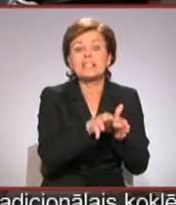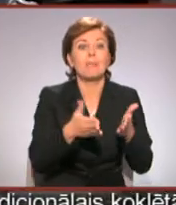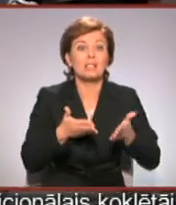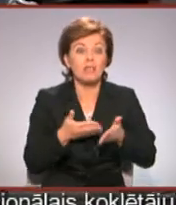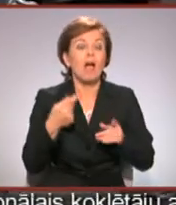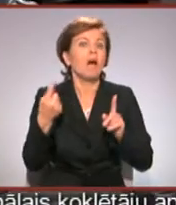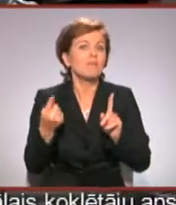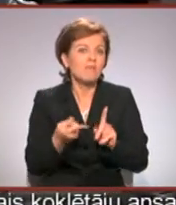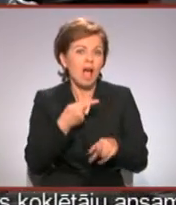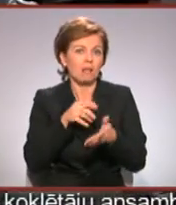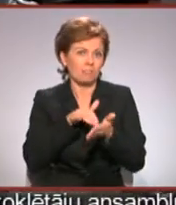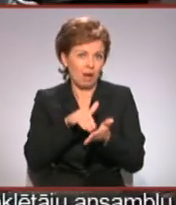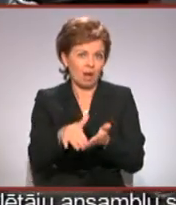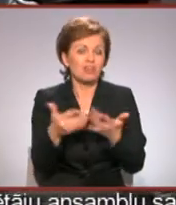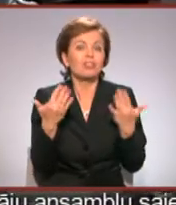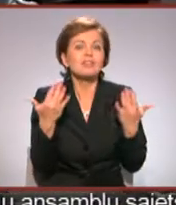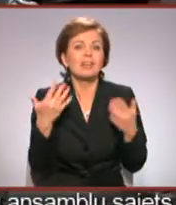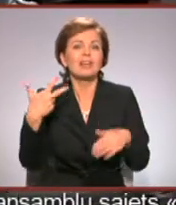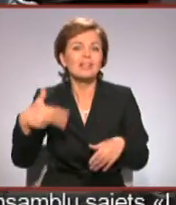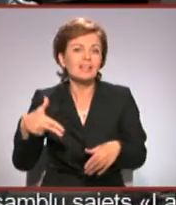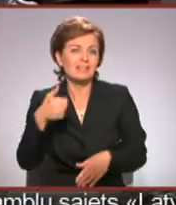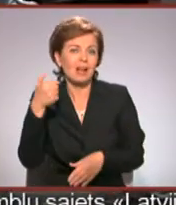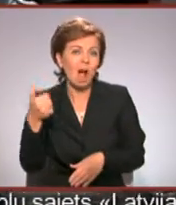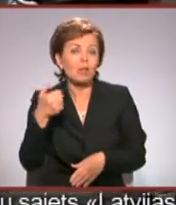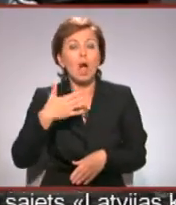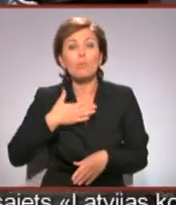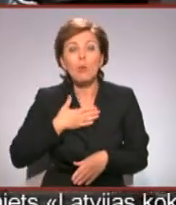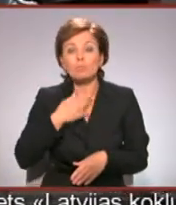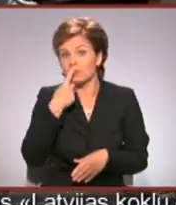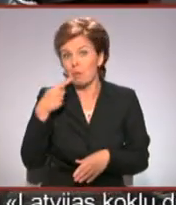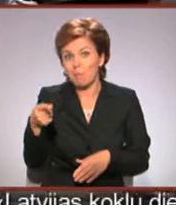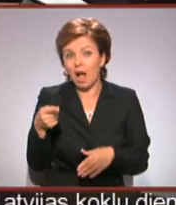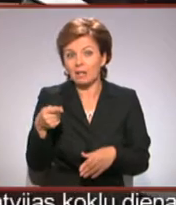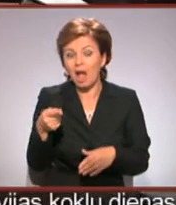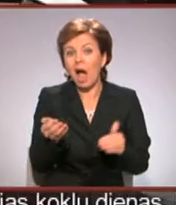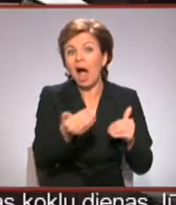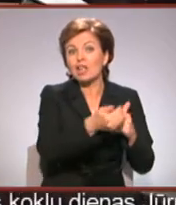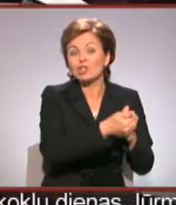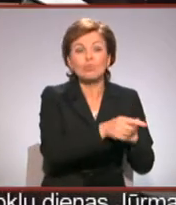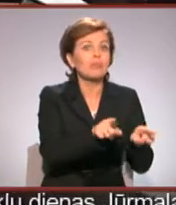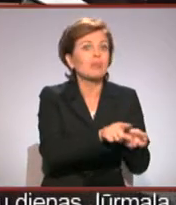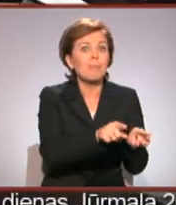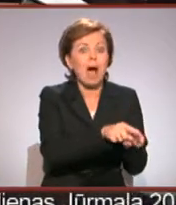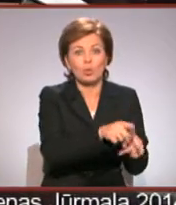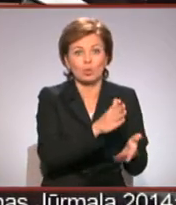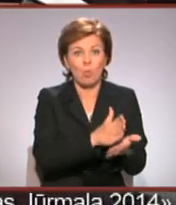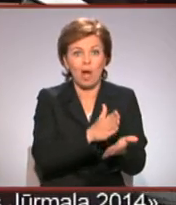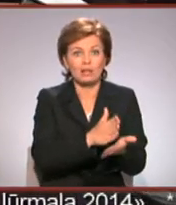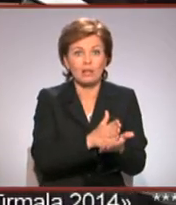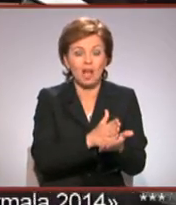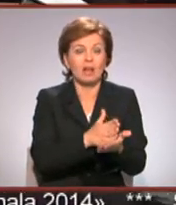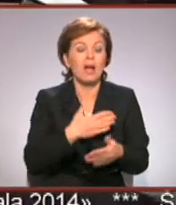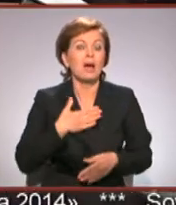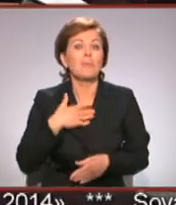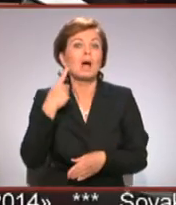pagājuši vēl jau cik 30 gadi, un mums te pat aizstūra. Notiek pilnīgi tas pats. Tas, manuprāt,